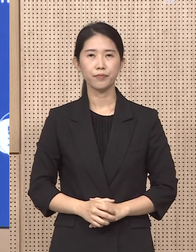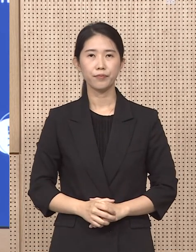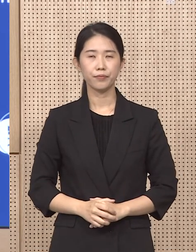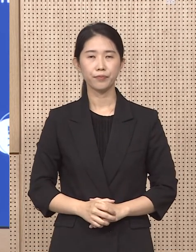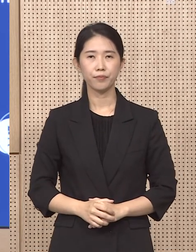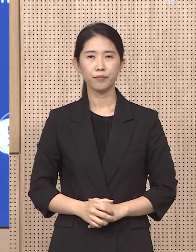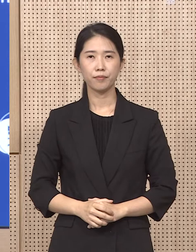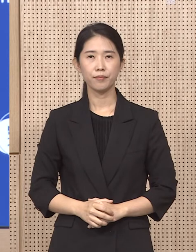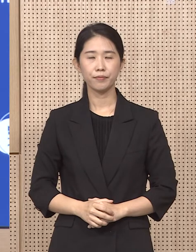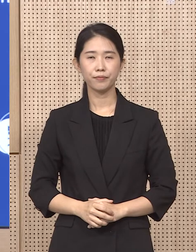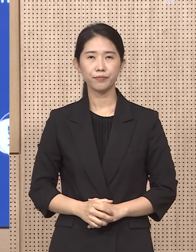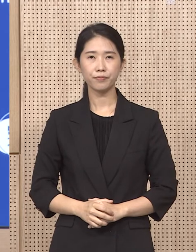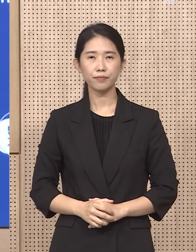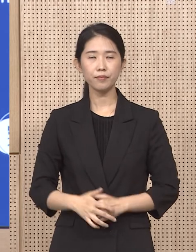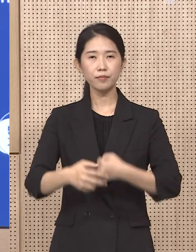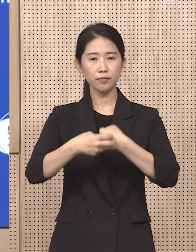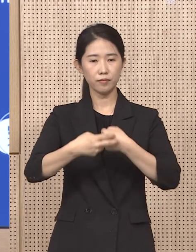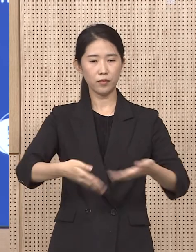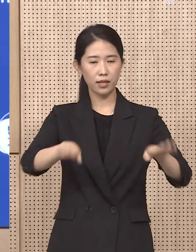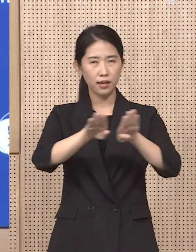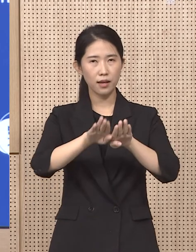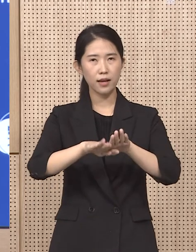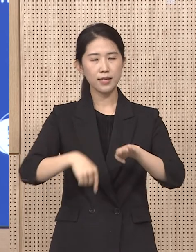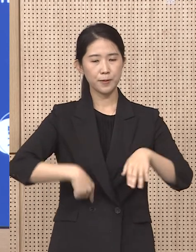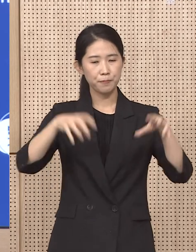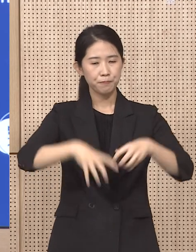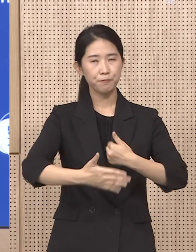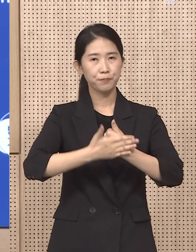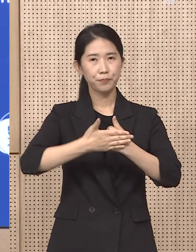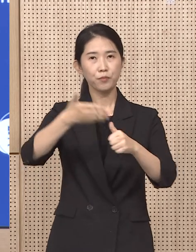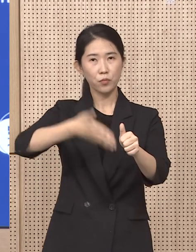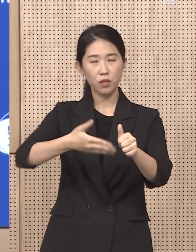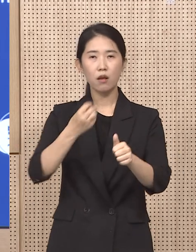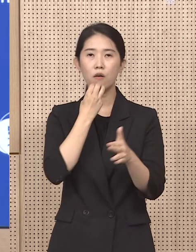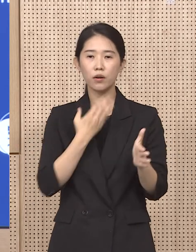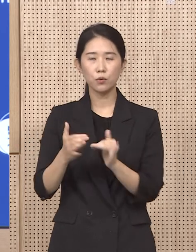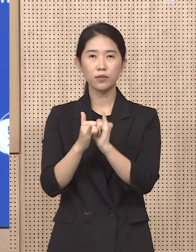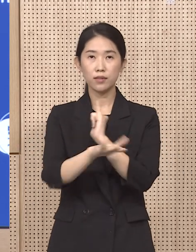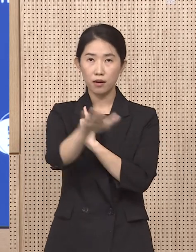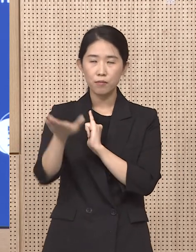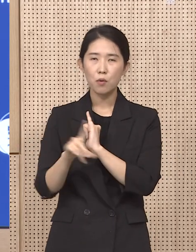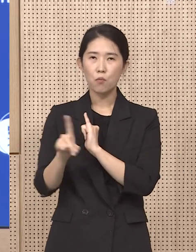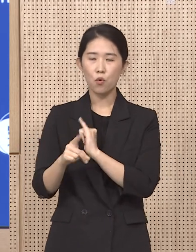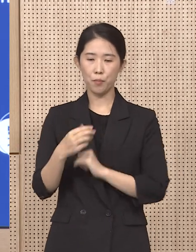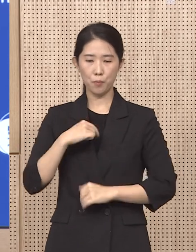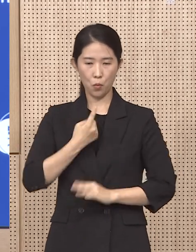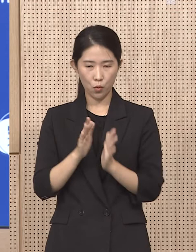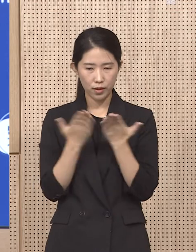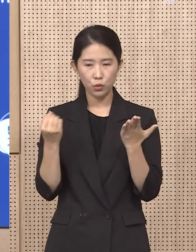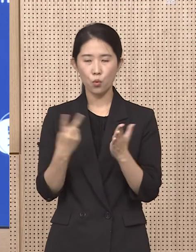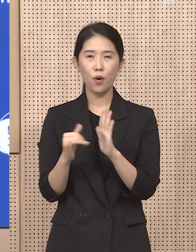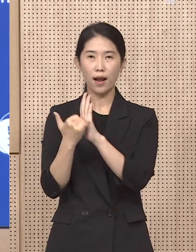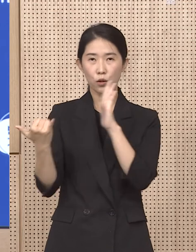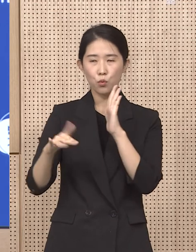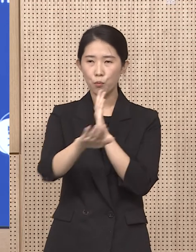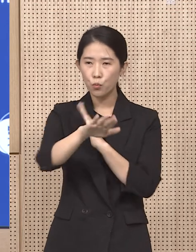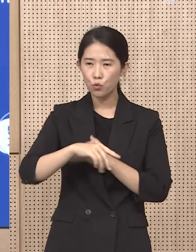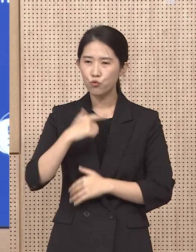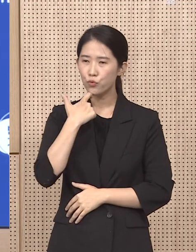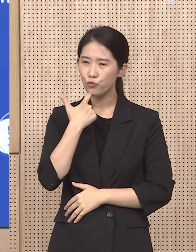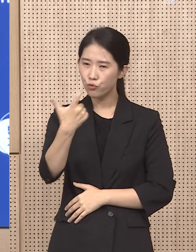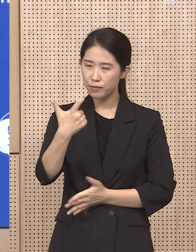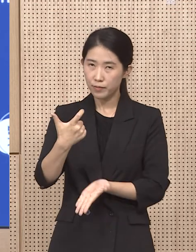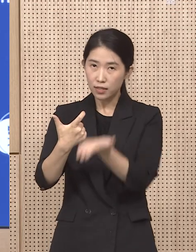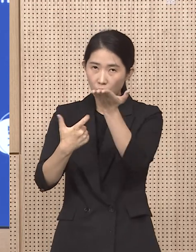의료기관에 보다 적극적인 협조를 부탁드리며 도민 여러분들께서는 본인 또는 가족이 60세 이상이거나 고융군에 해당할